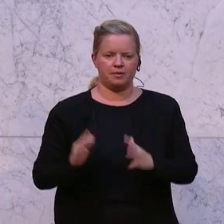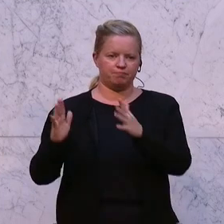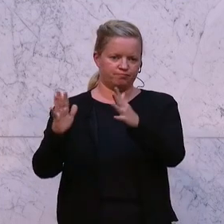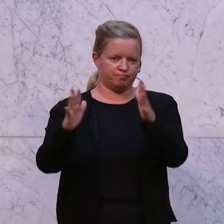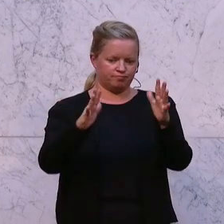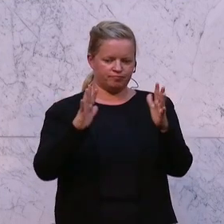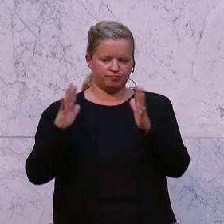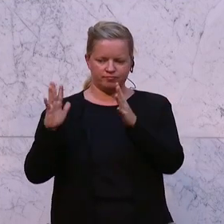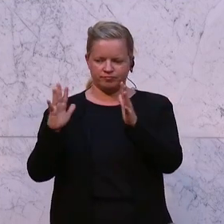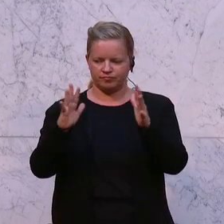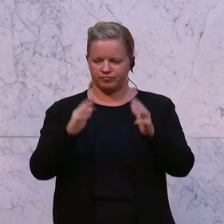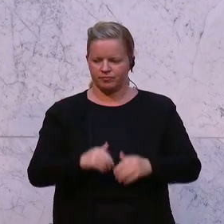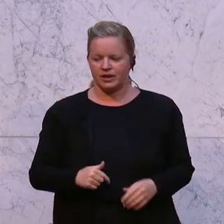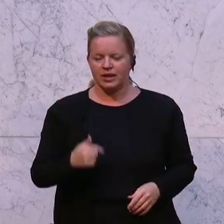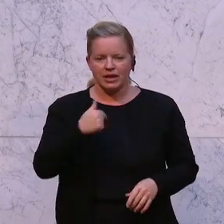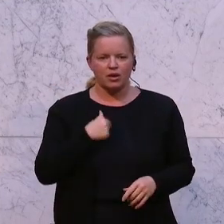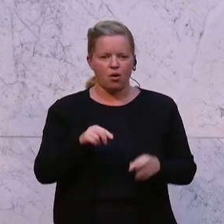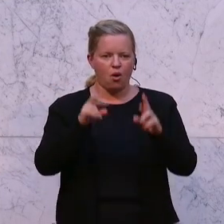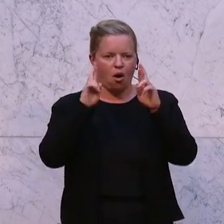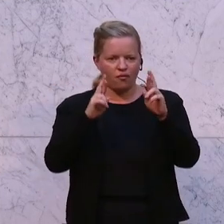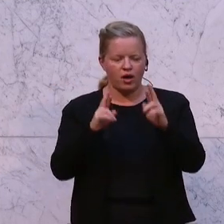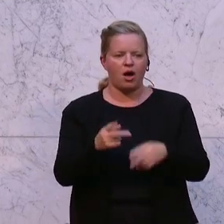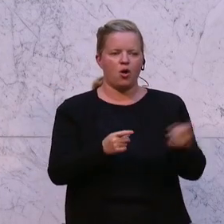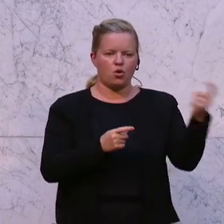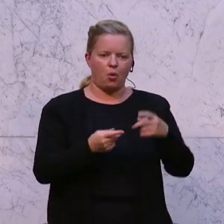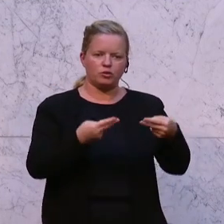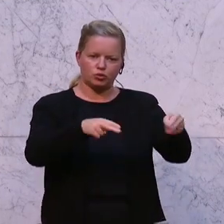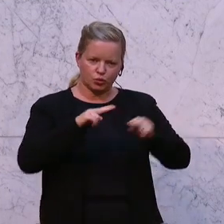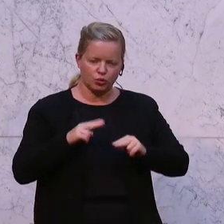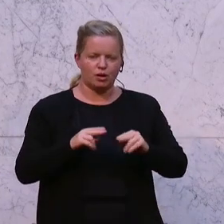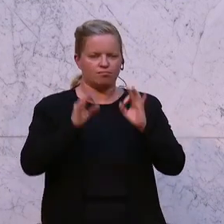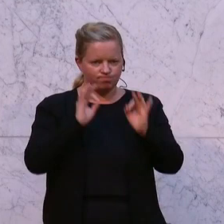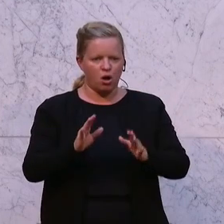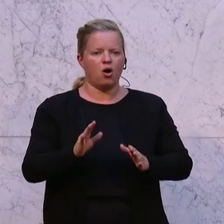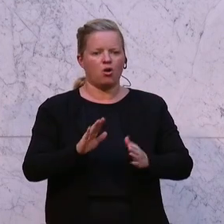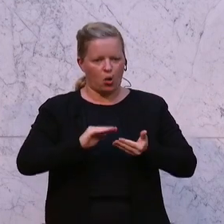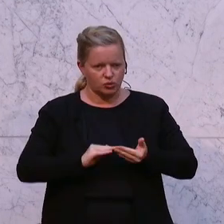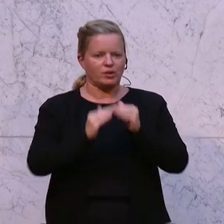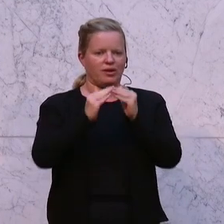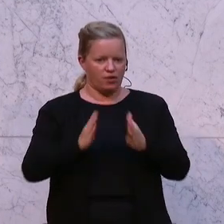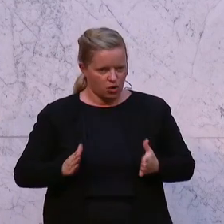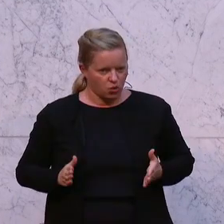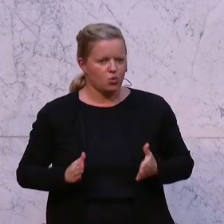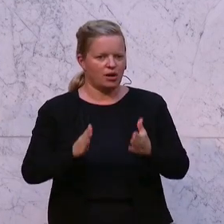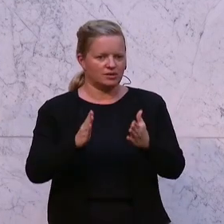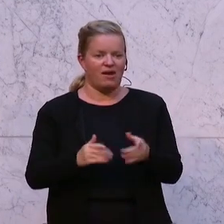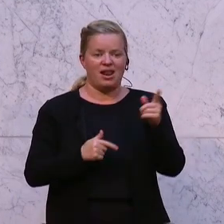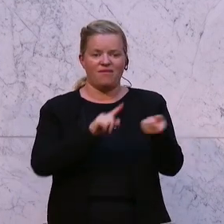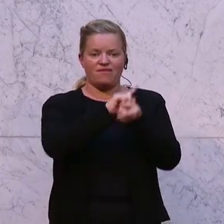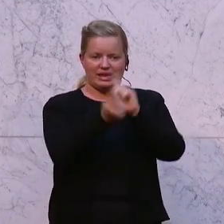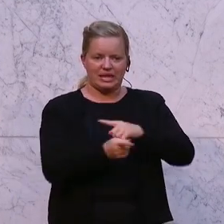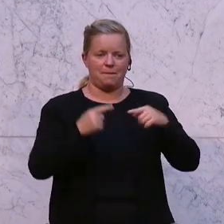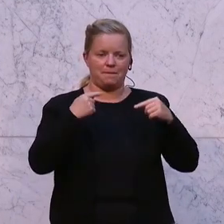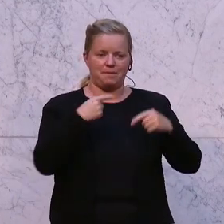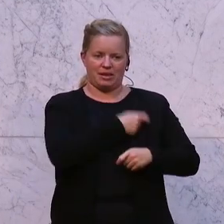Ich hoffe, Sie kommen zurück zu einem konstruktiveren Kurs. Das wäre jetzt die Chance gewesen mit dem Wechsel im Parteivorsitz, weil, wie schon Vorredner gesagt